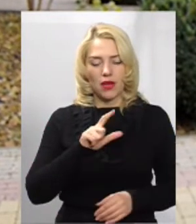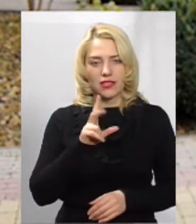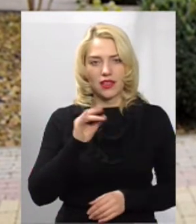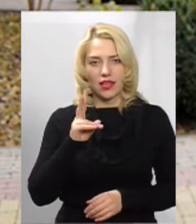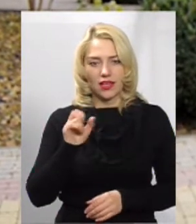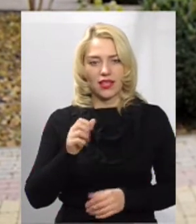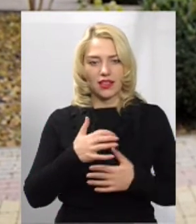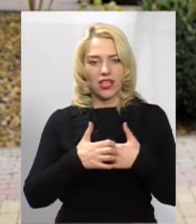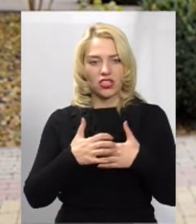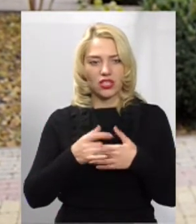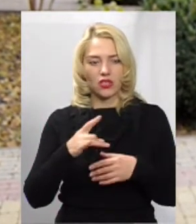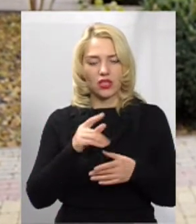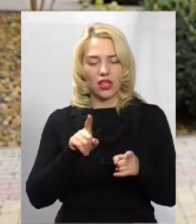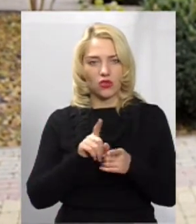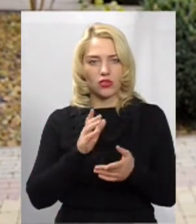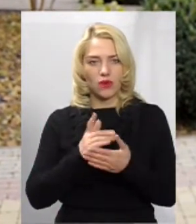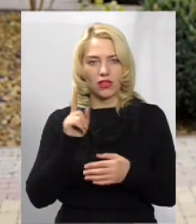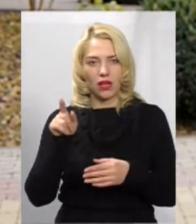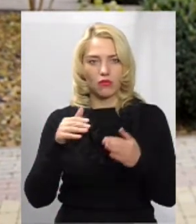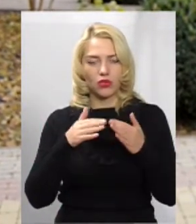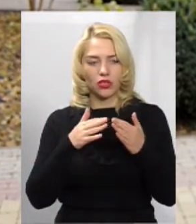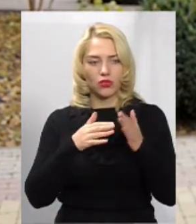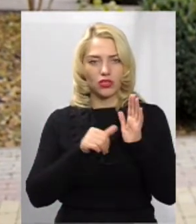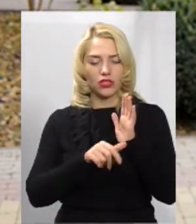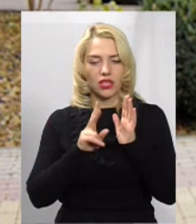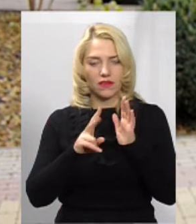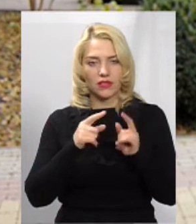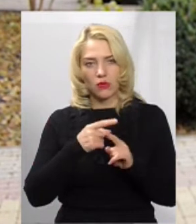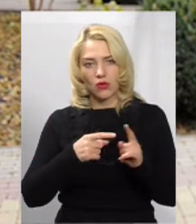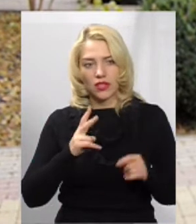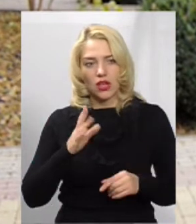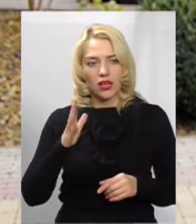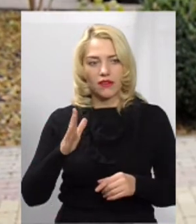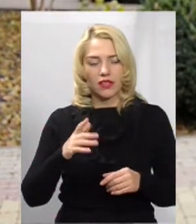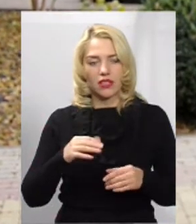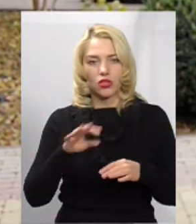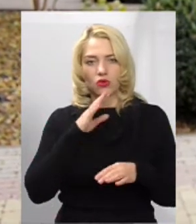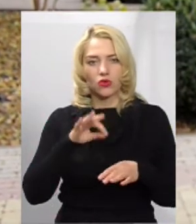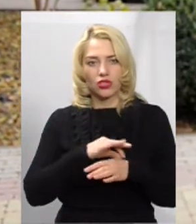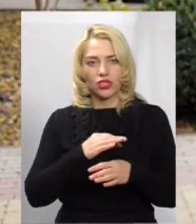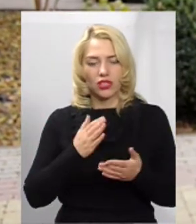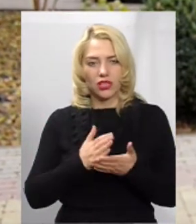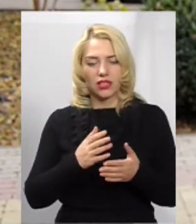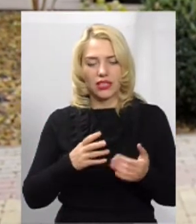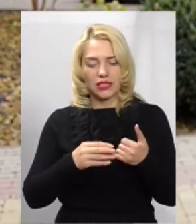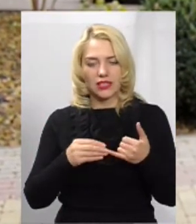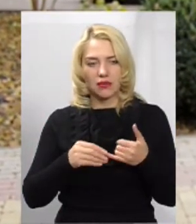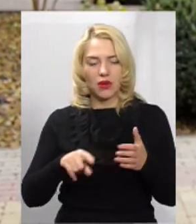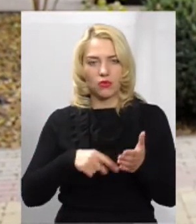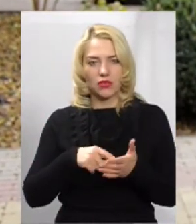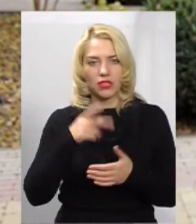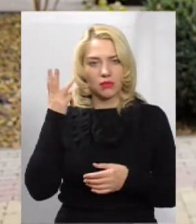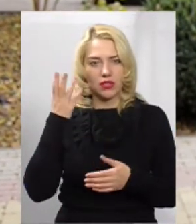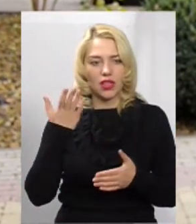має там будинок 62,5 квадрати. Дружина володіє замайну ділянку в місті Хмельницькому, на якій, я так